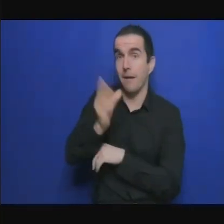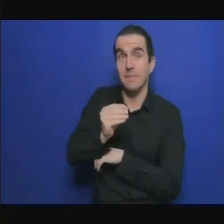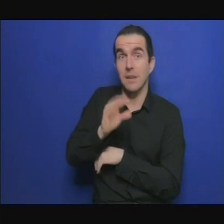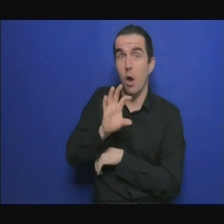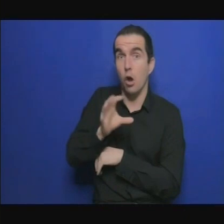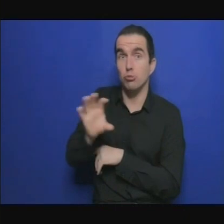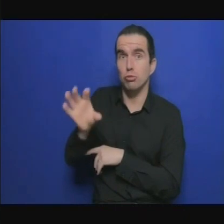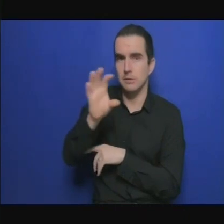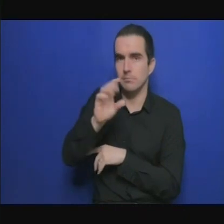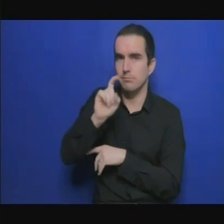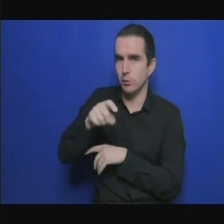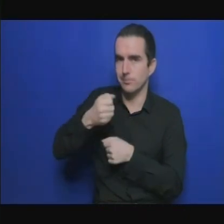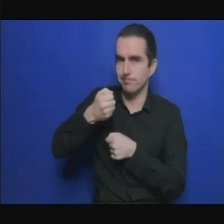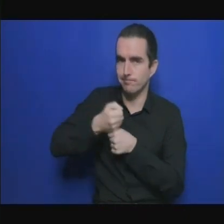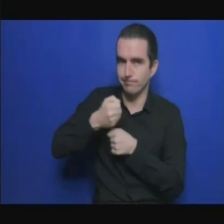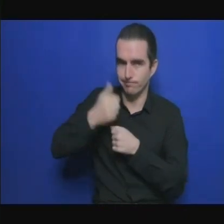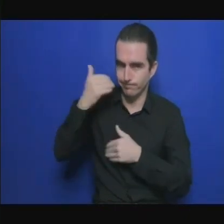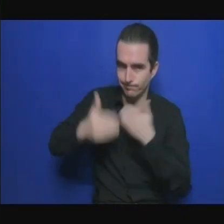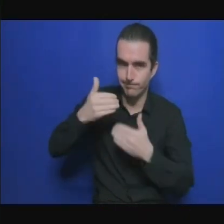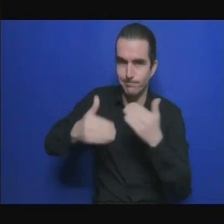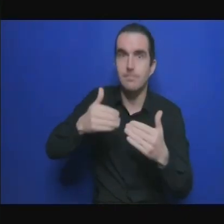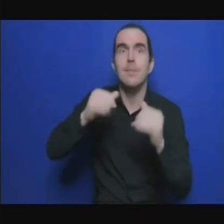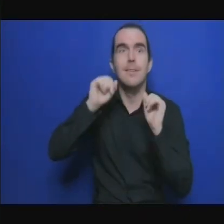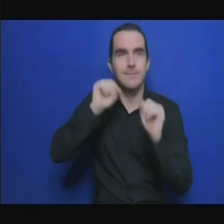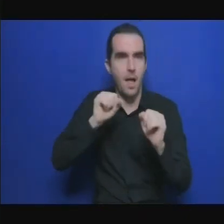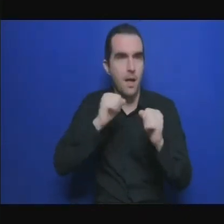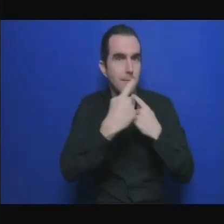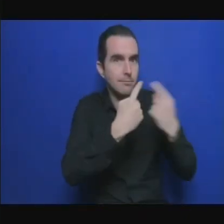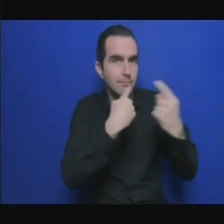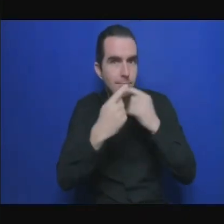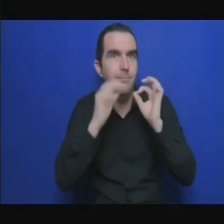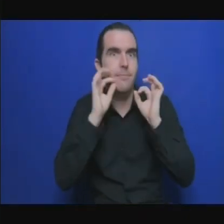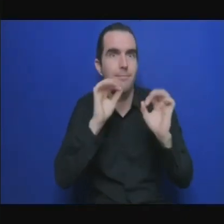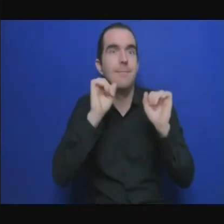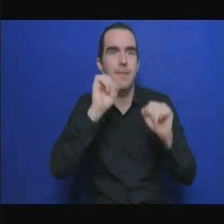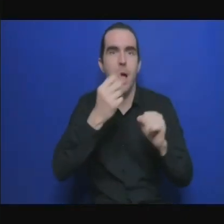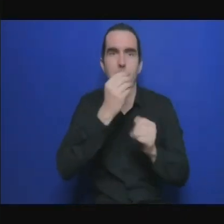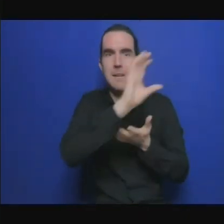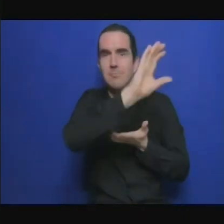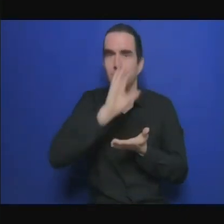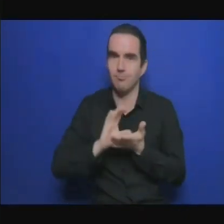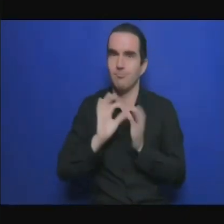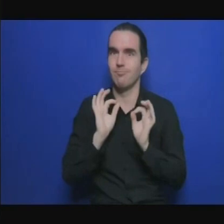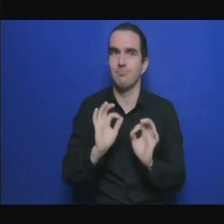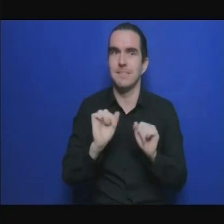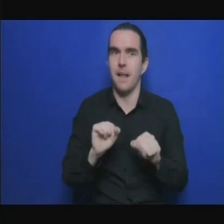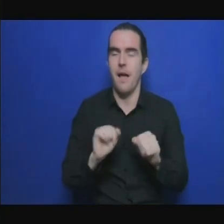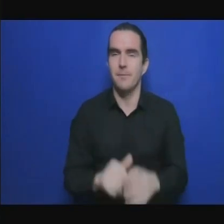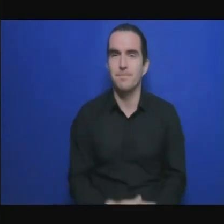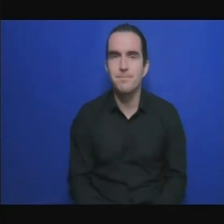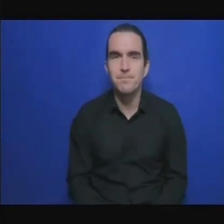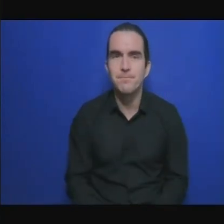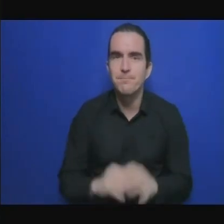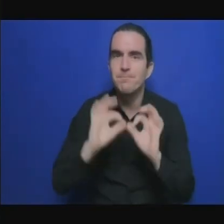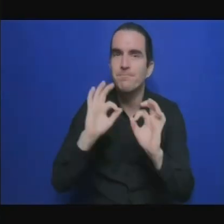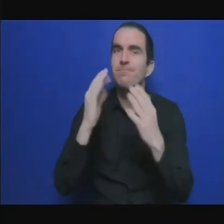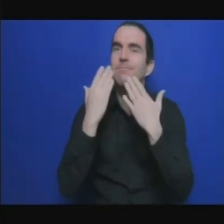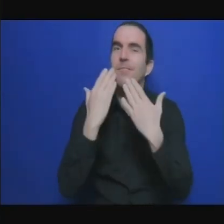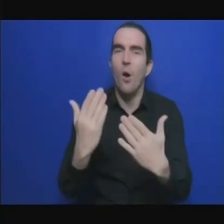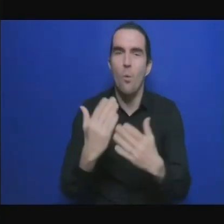merci beaucoup Anita Aruna allez-y Aruna oui